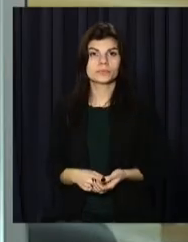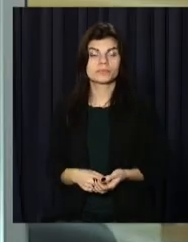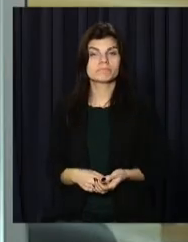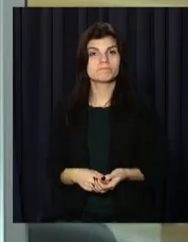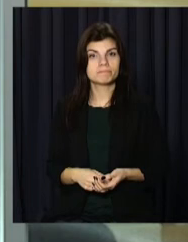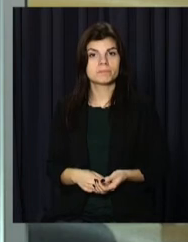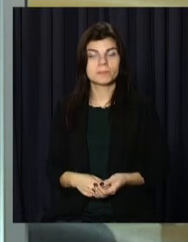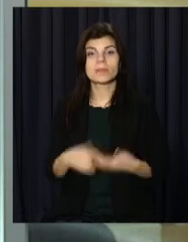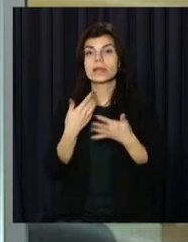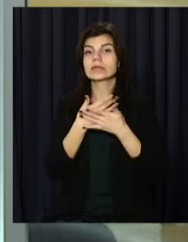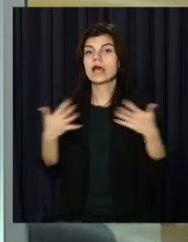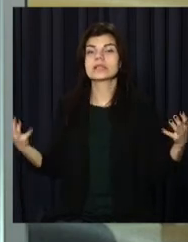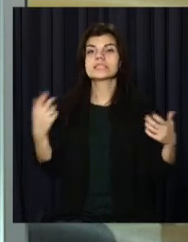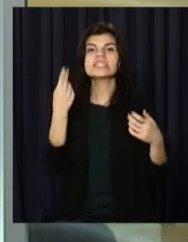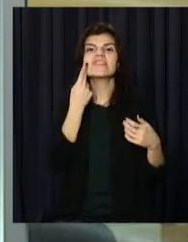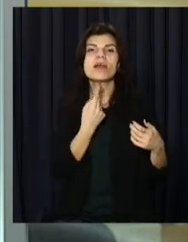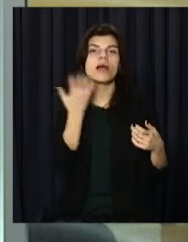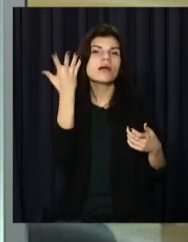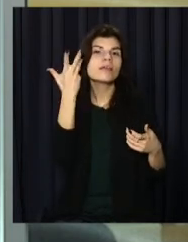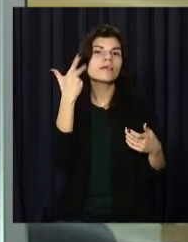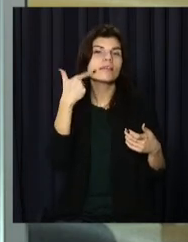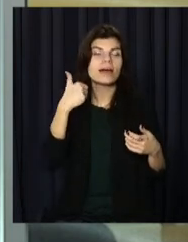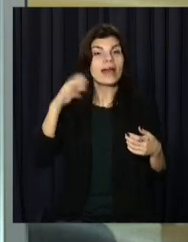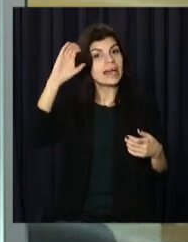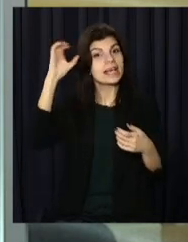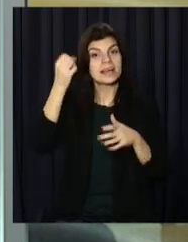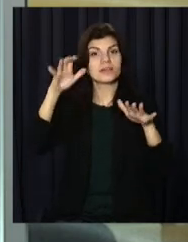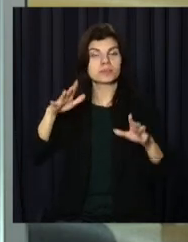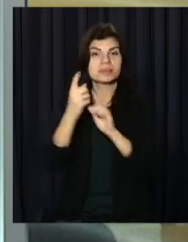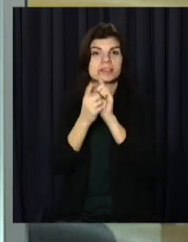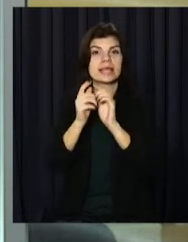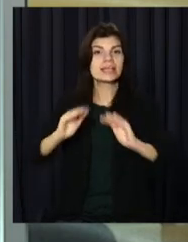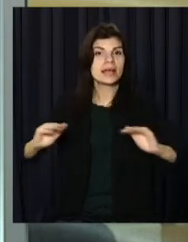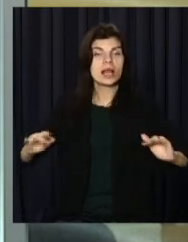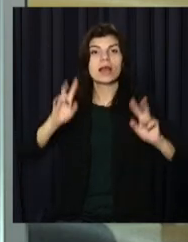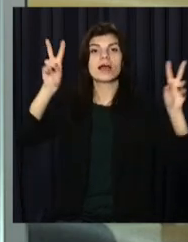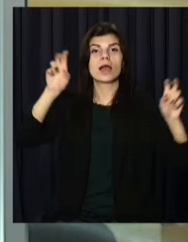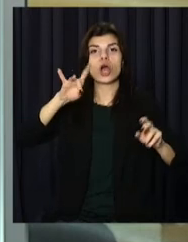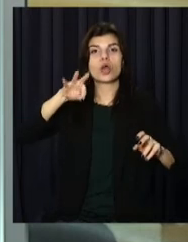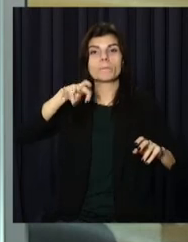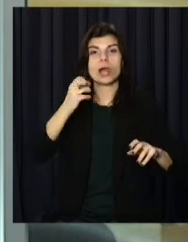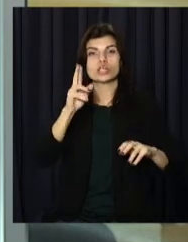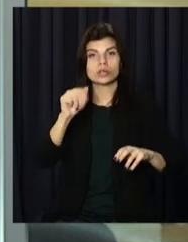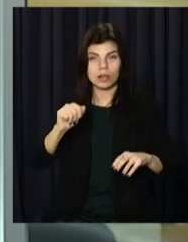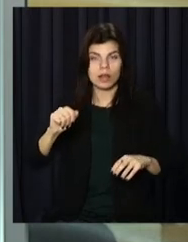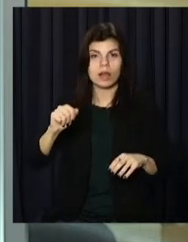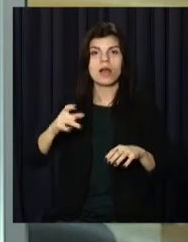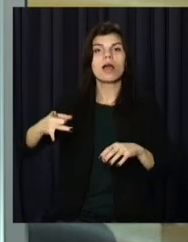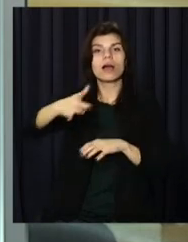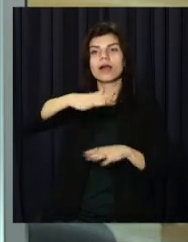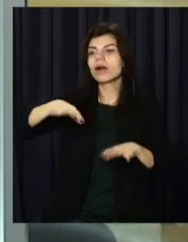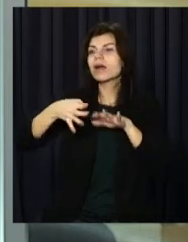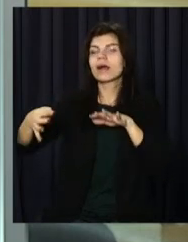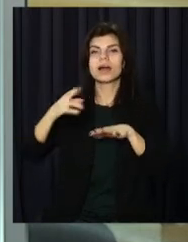Різнокольорові веранди та світлі кімнати. У Кривому Розі реконструюють дитсадок «Ромашка» в мікрорайоні Карачуни. Його